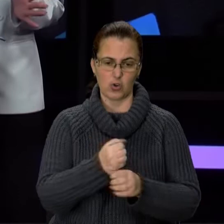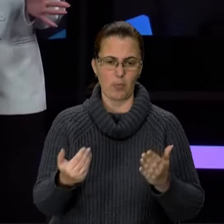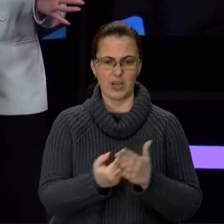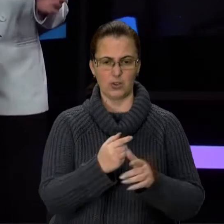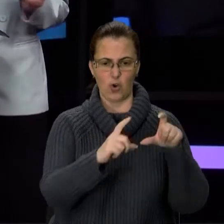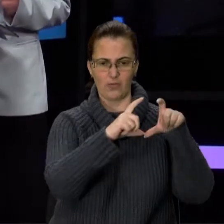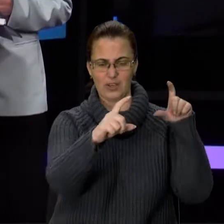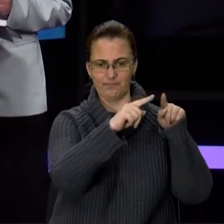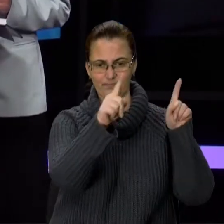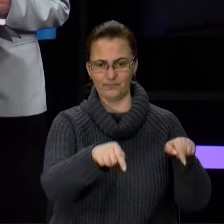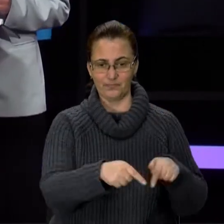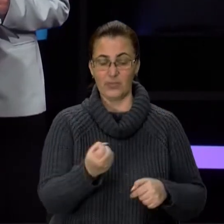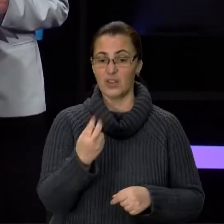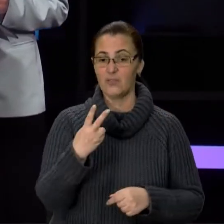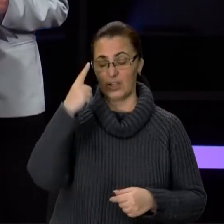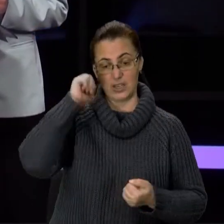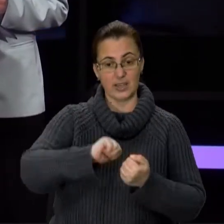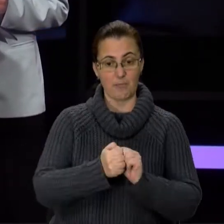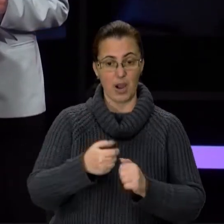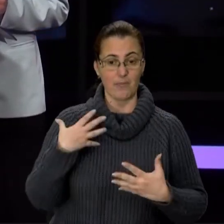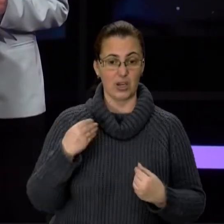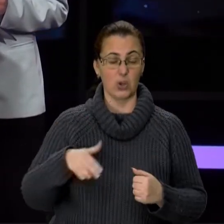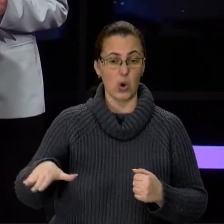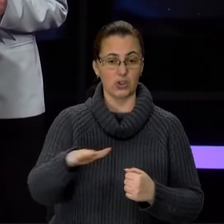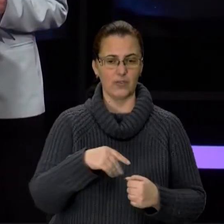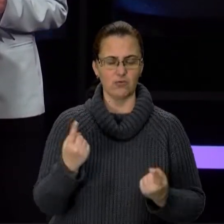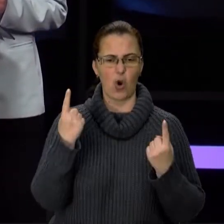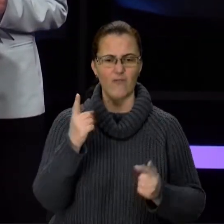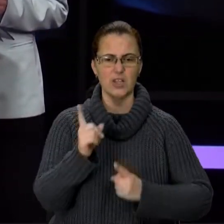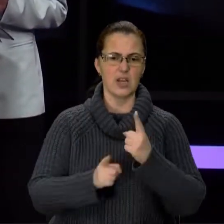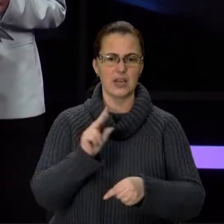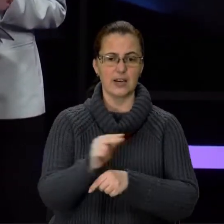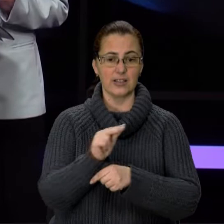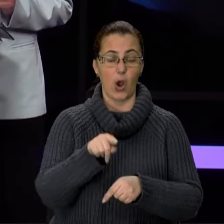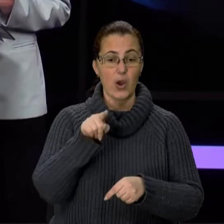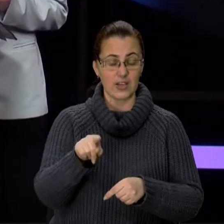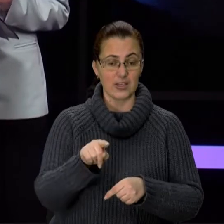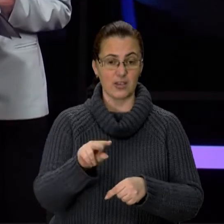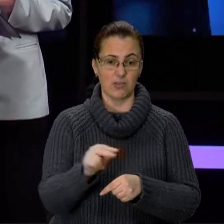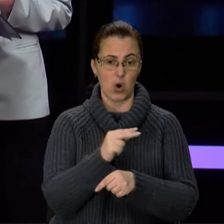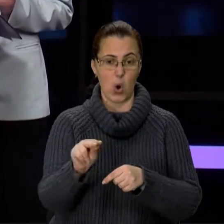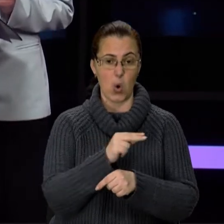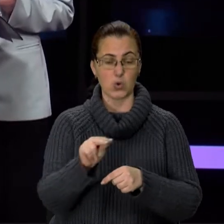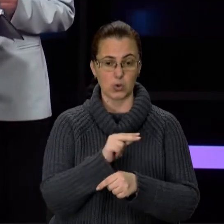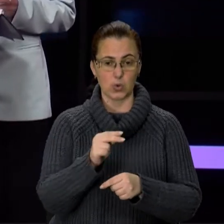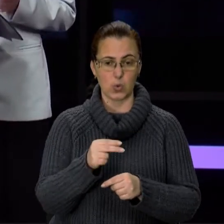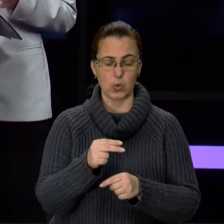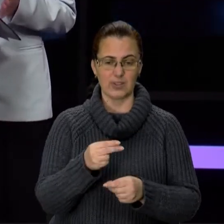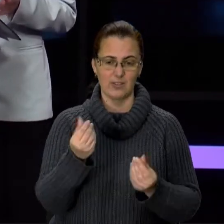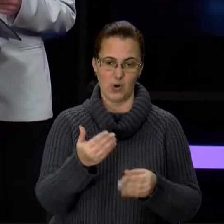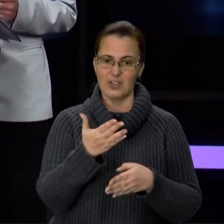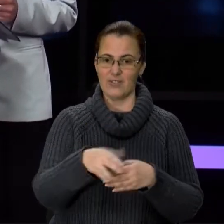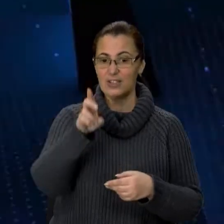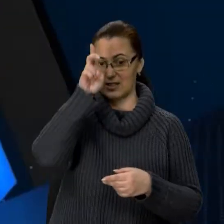12 пам'яток Львівщини у великій реставрації. Їхню реконструкцію профінансують у межах президентської програми